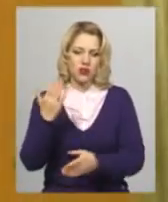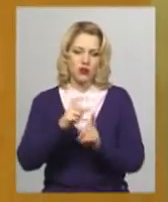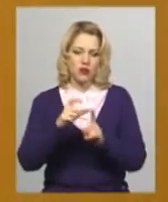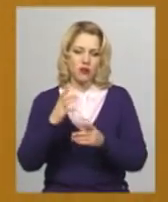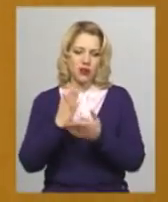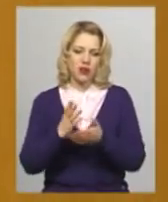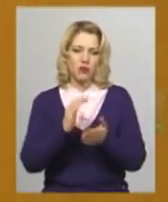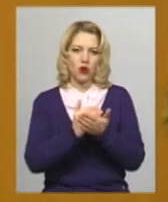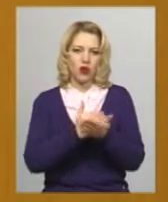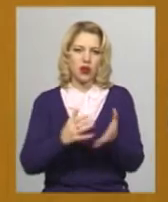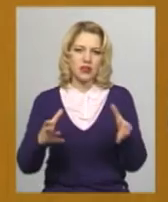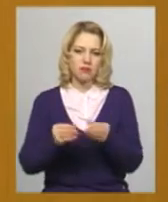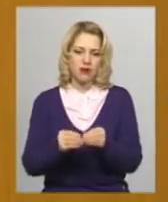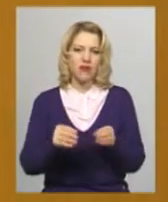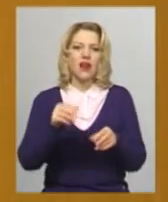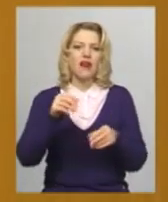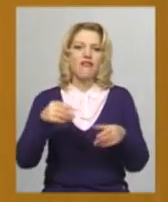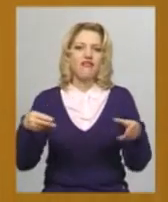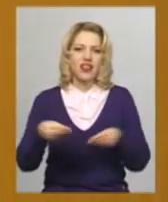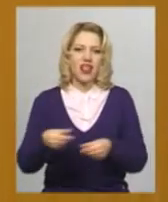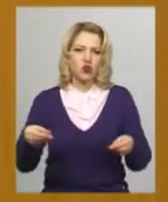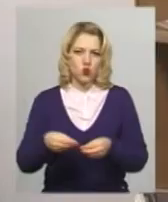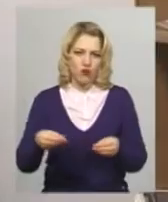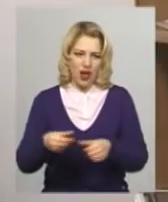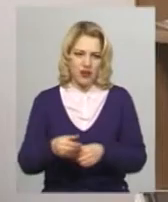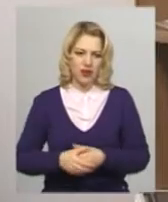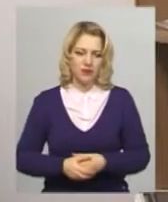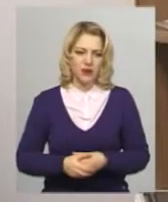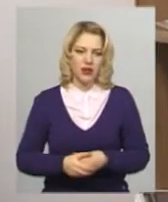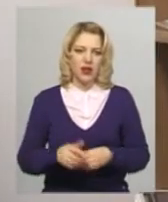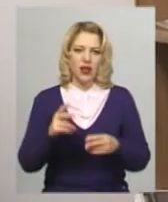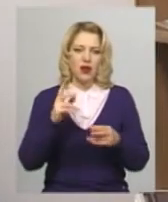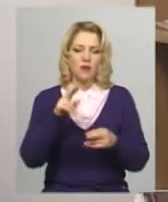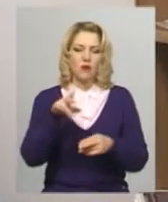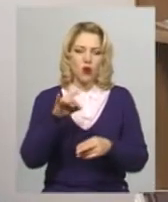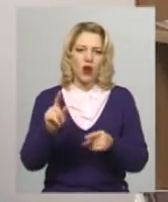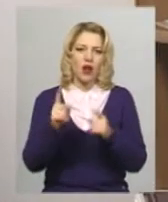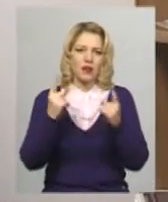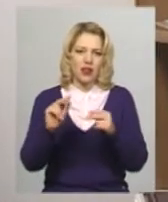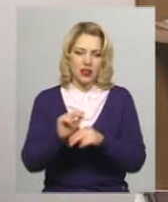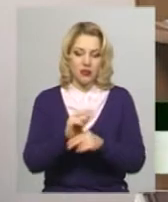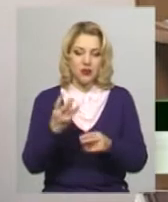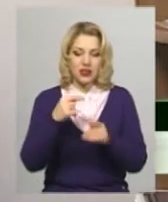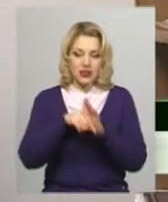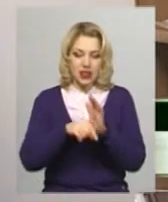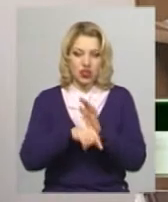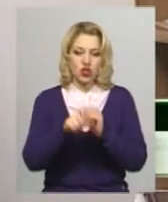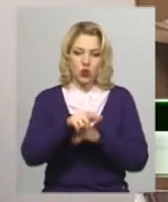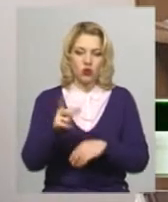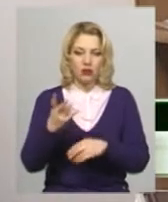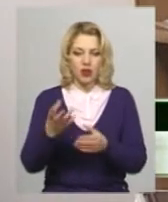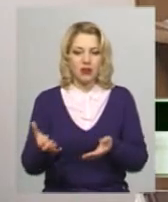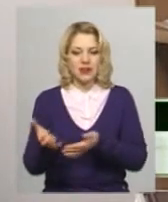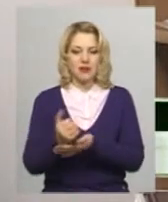співфінансування капітального ремонту або повної реконструкції ліфтів. Це означає, що мешканцям треба зібрати 10% від